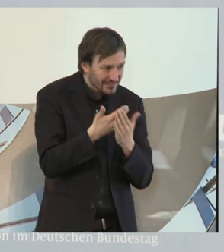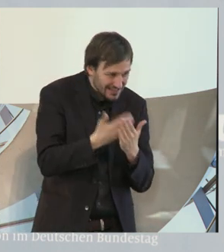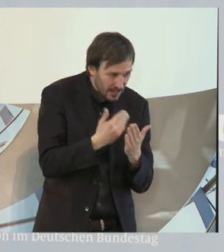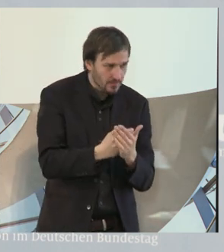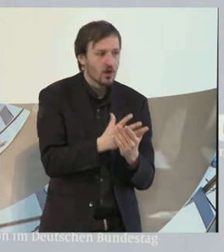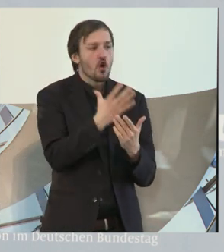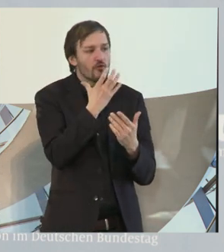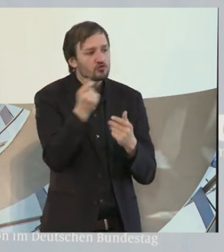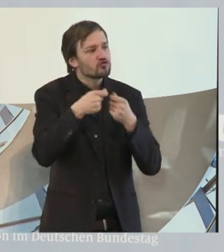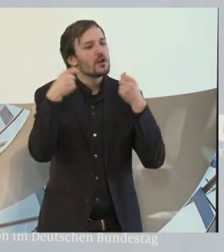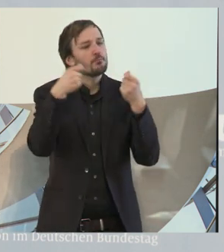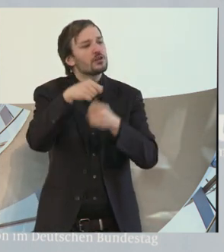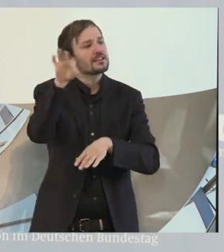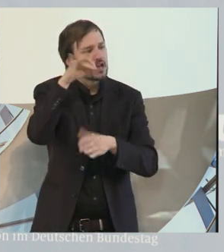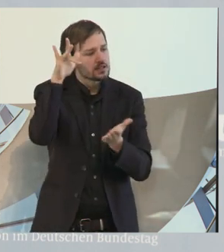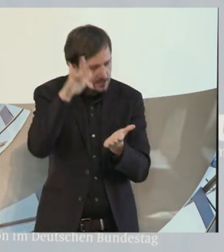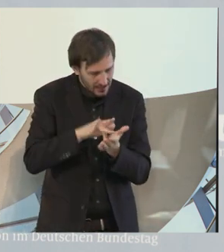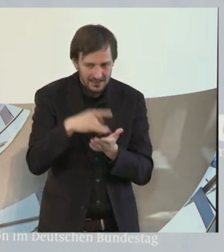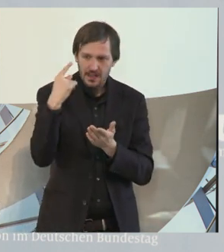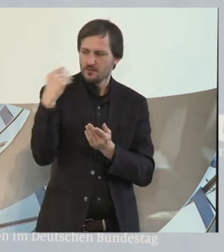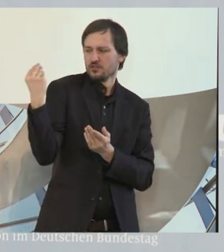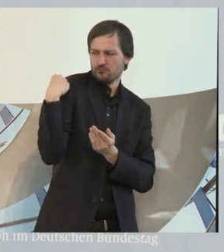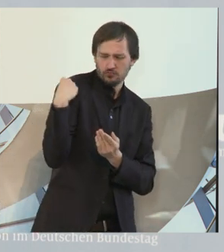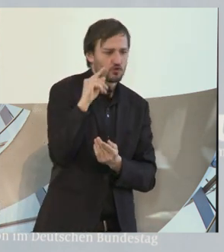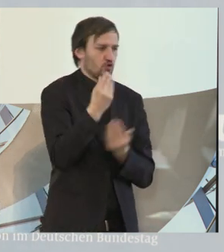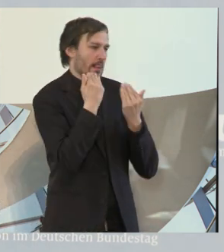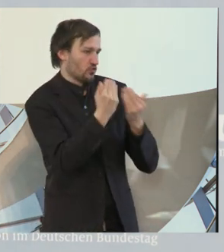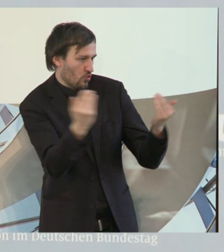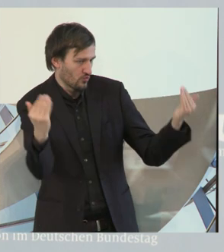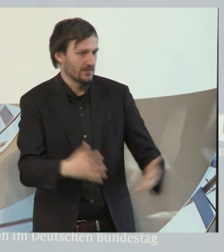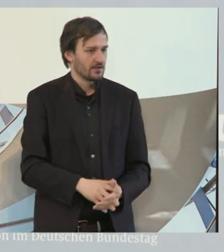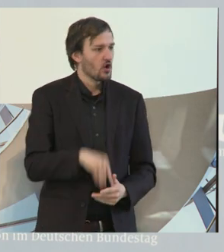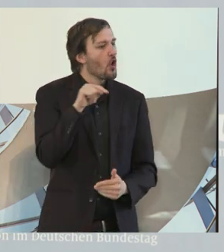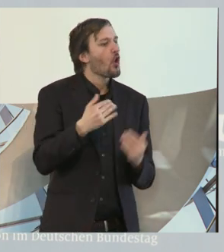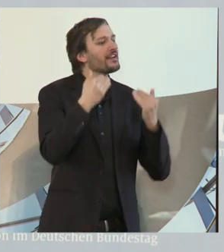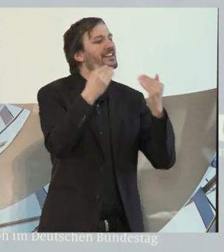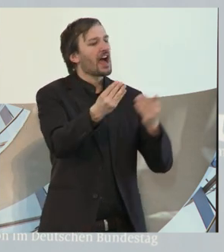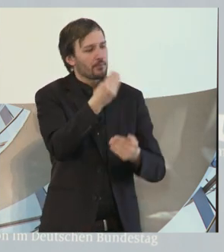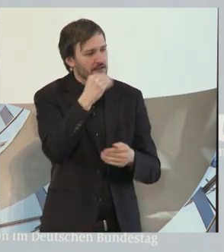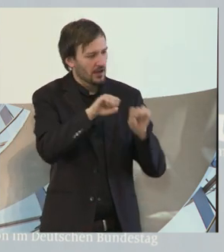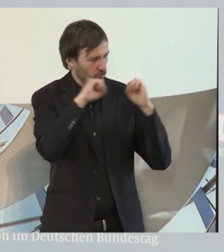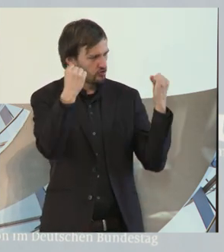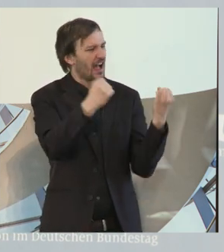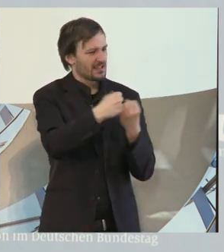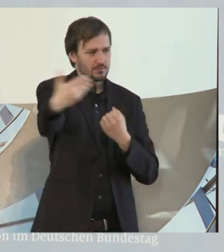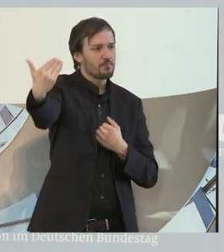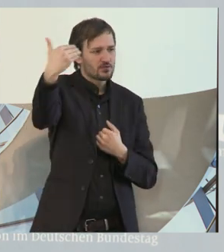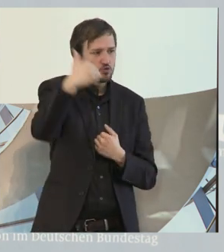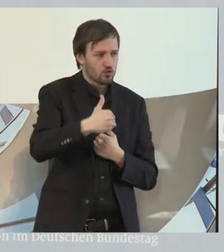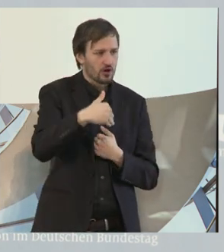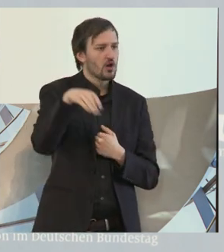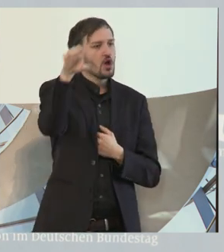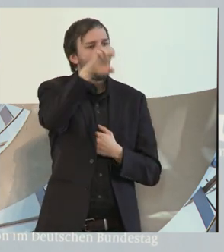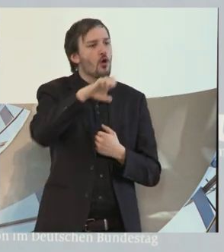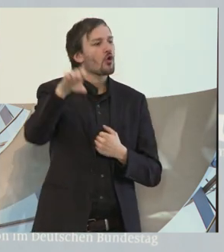Grüße der Bundeskanzlerin, die sich heute Nachmittag mit einem Staatsbesuch aus einem